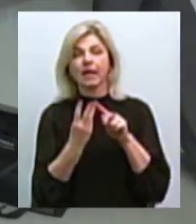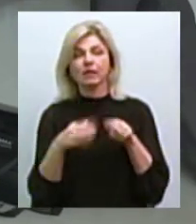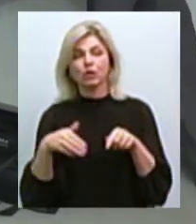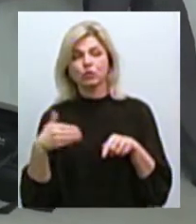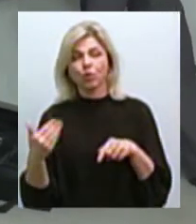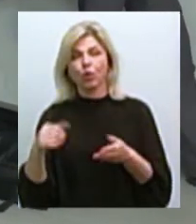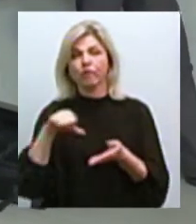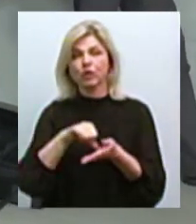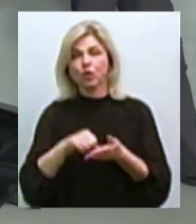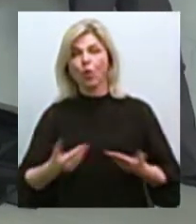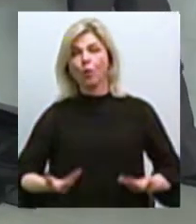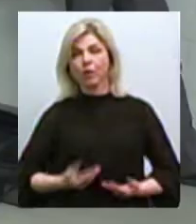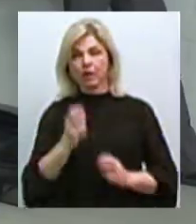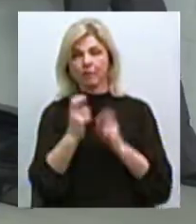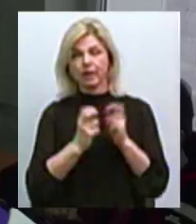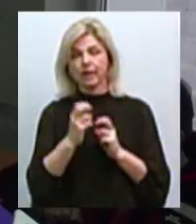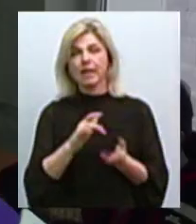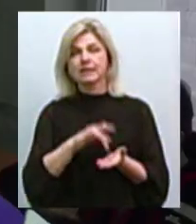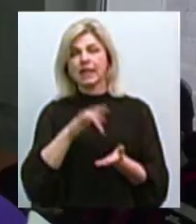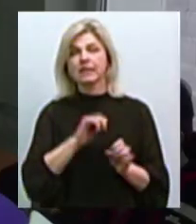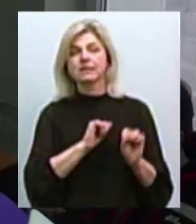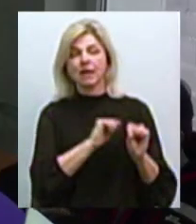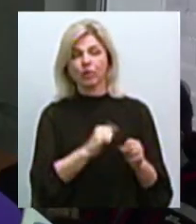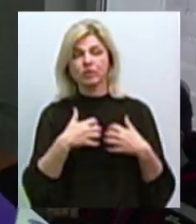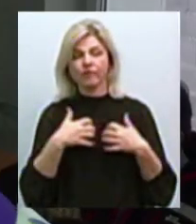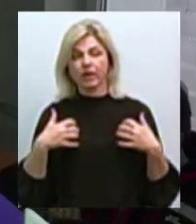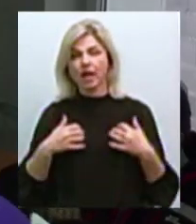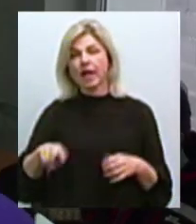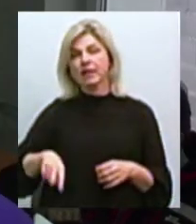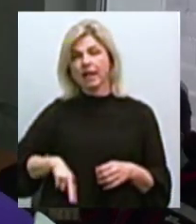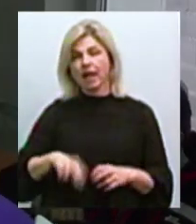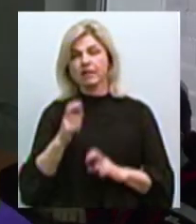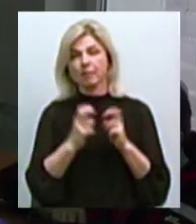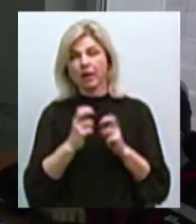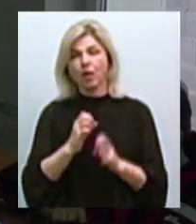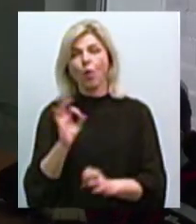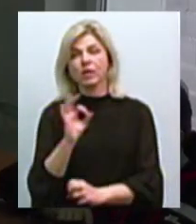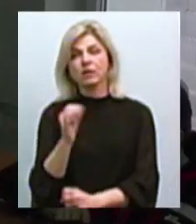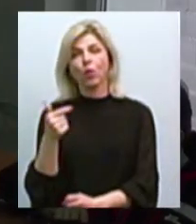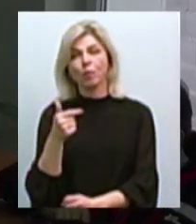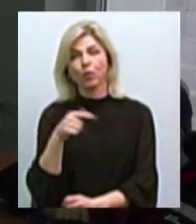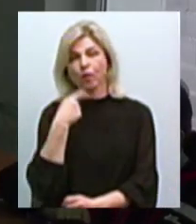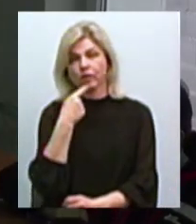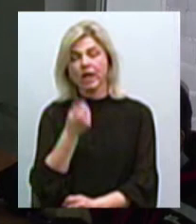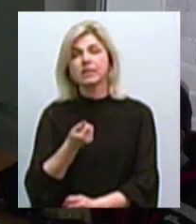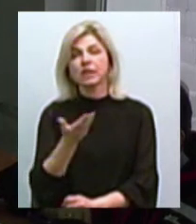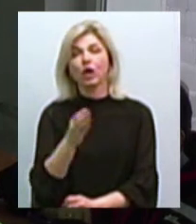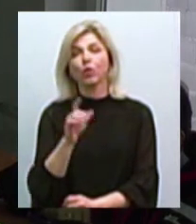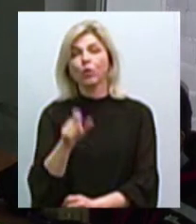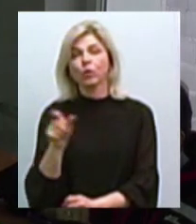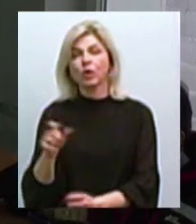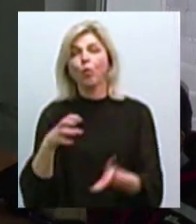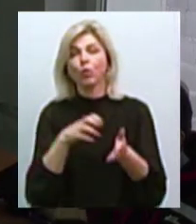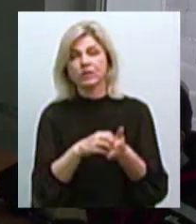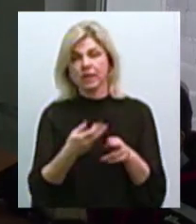виступає комунальне підприємство «Центр захисту тварин». Директор підприємства Олександр Голобородський говорить, скільки людей вкусив цей собак.